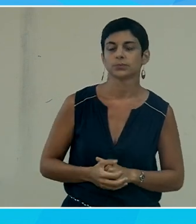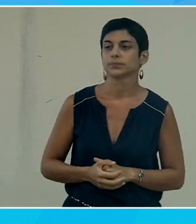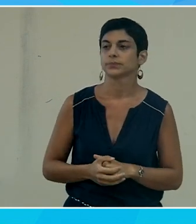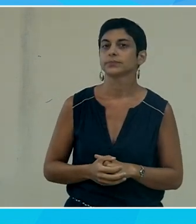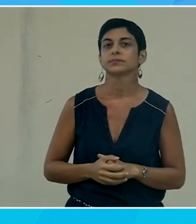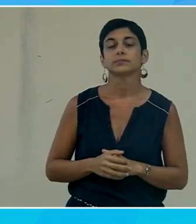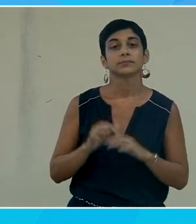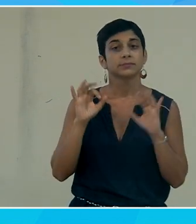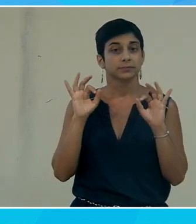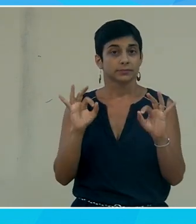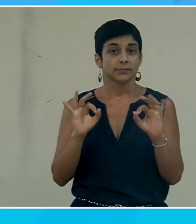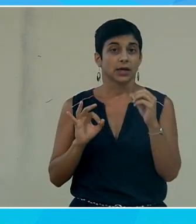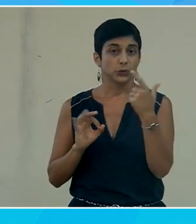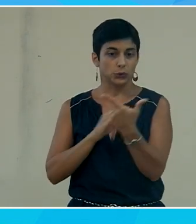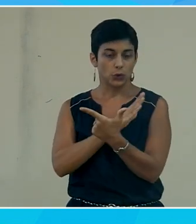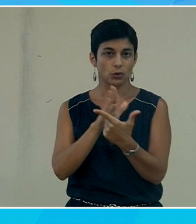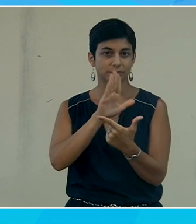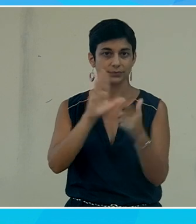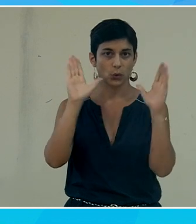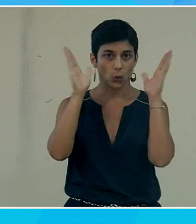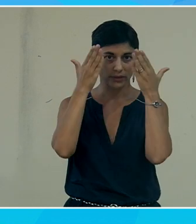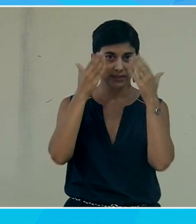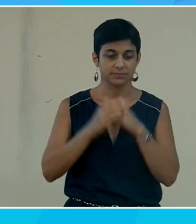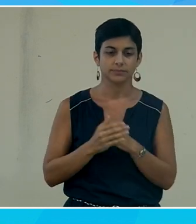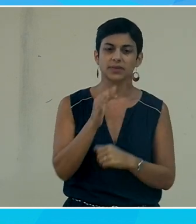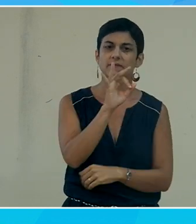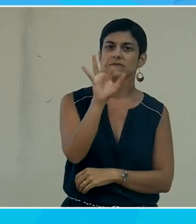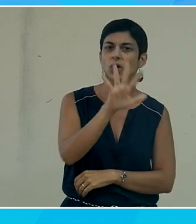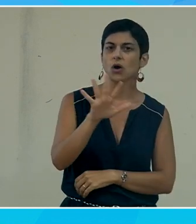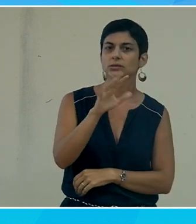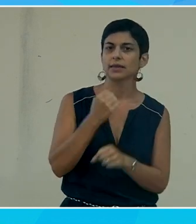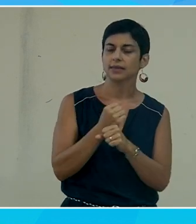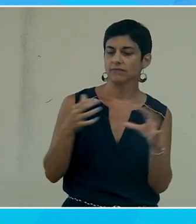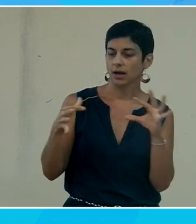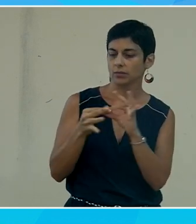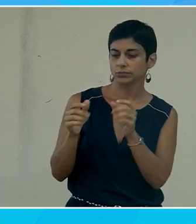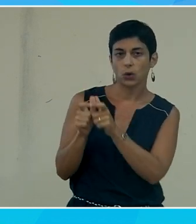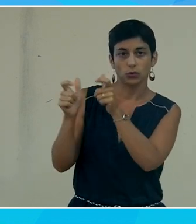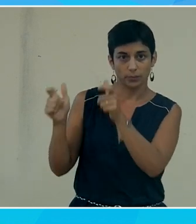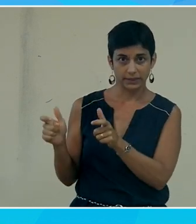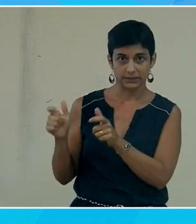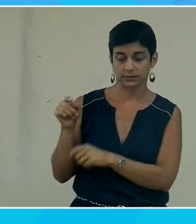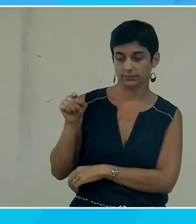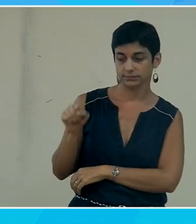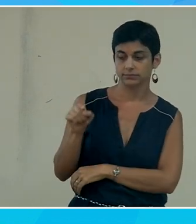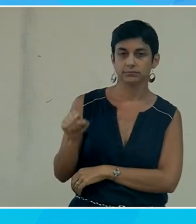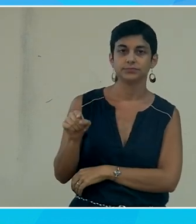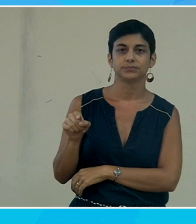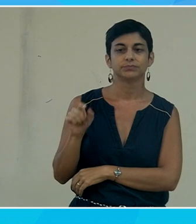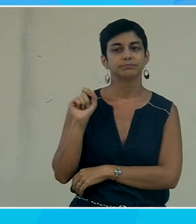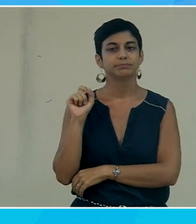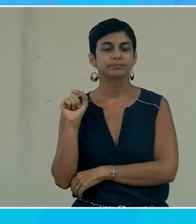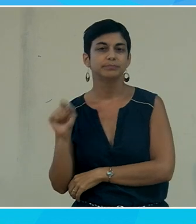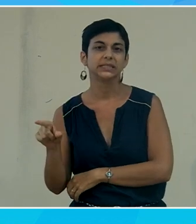alors oui deux choses par rapport à l'autisme en France on a travaillé avec une entreprise qui quelque part